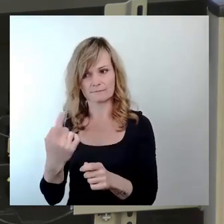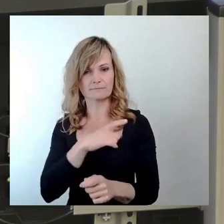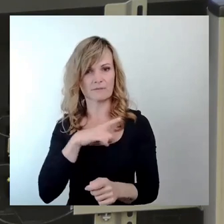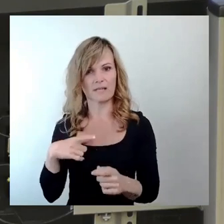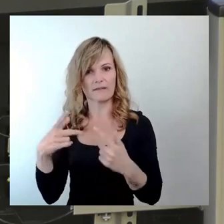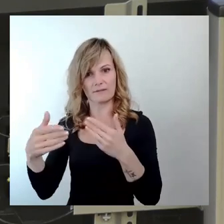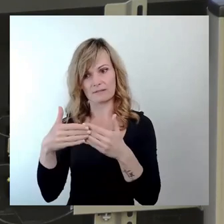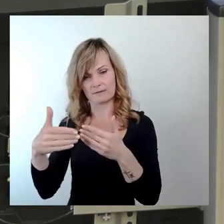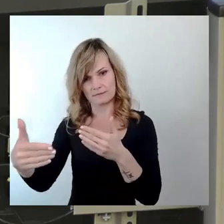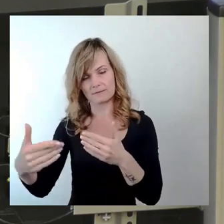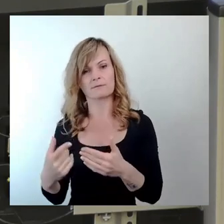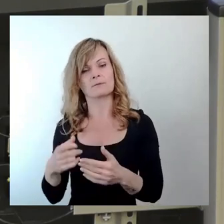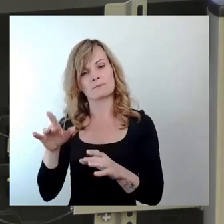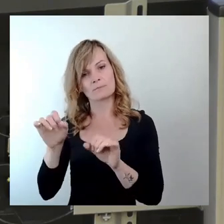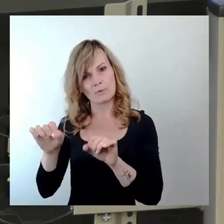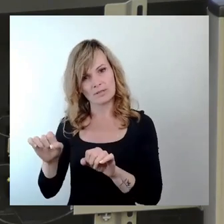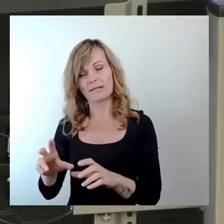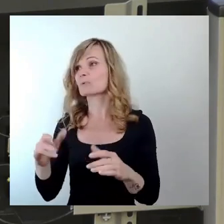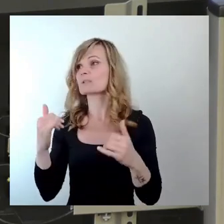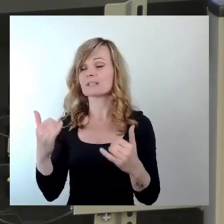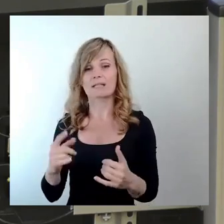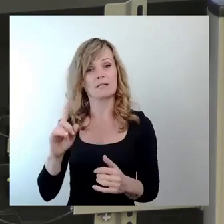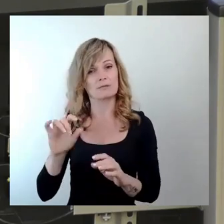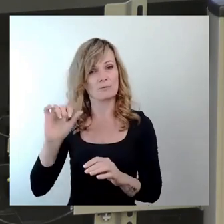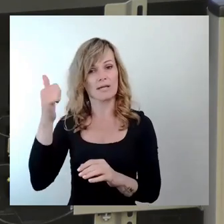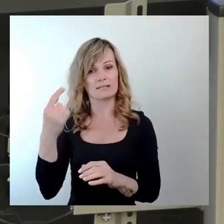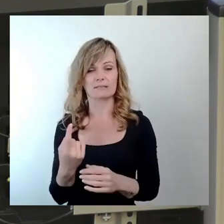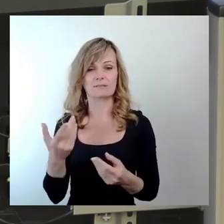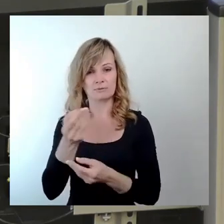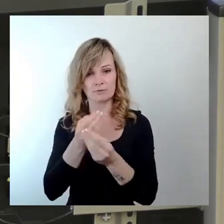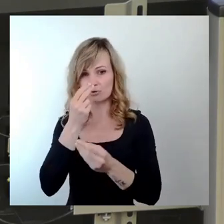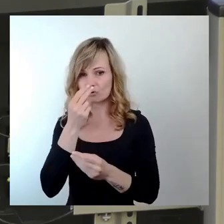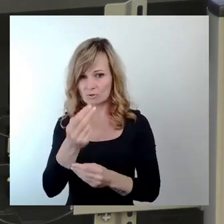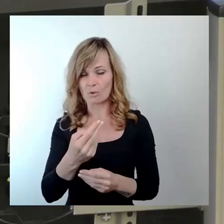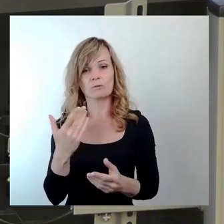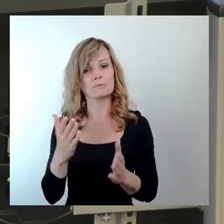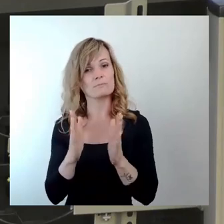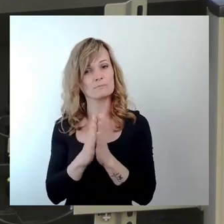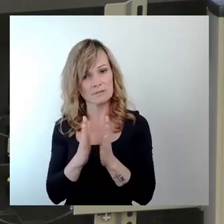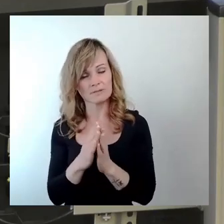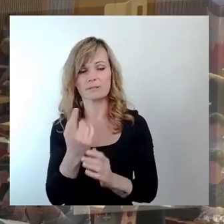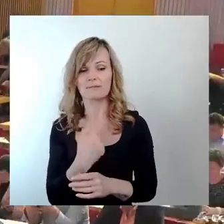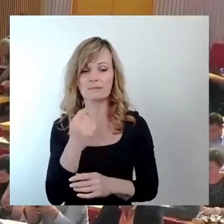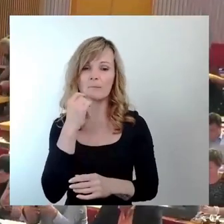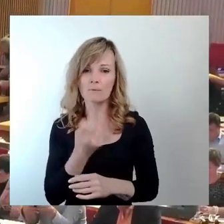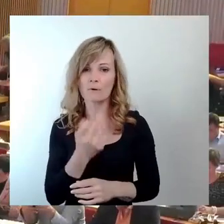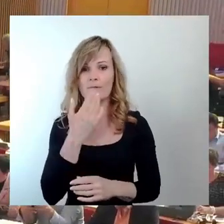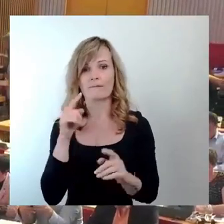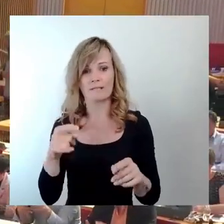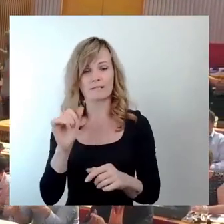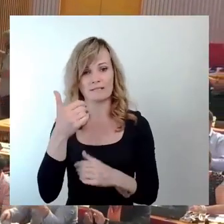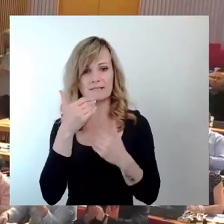Option. Und jetzt muss aber als allererstes geklärt werden. Bitte, wir wollen morgen aufs Wasser. Dankeschön.